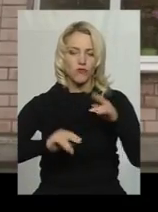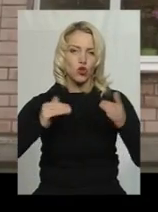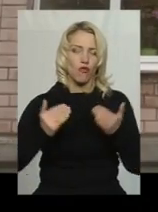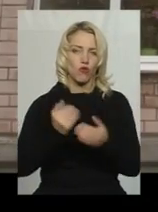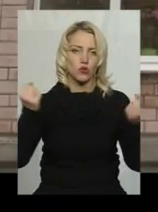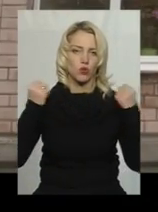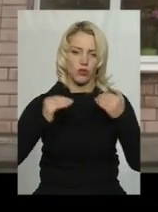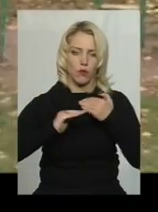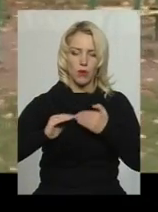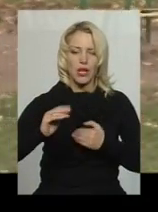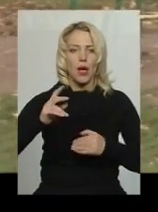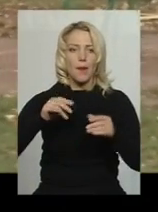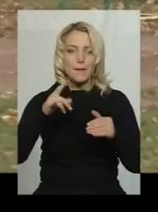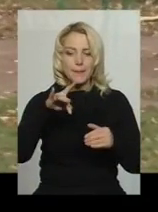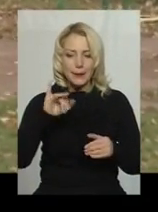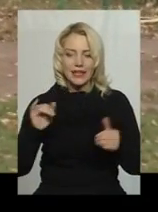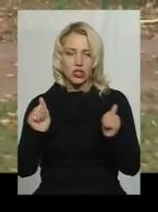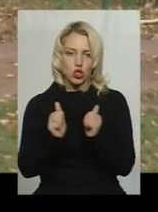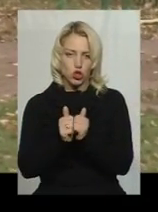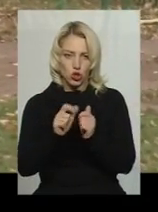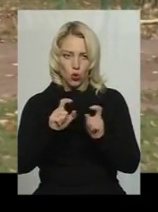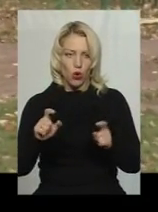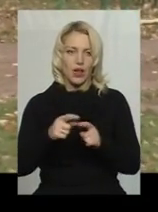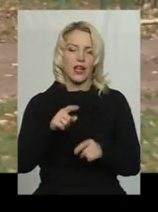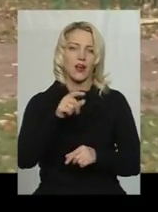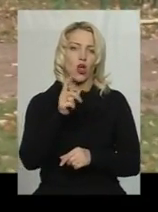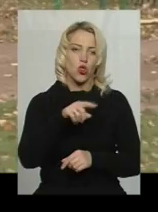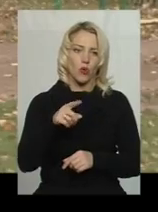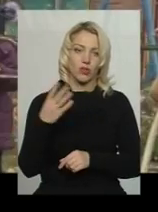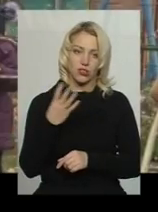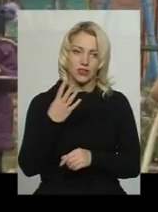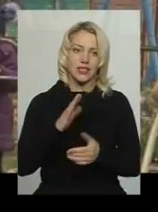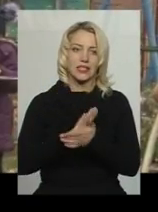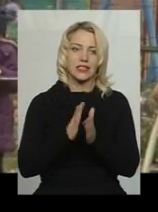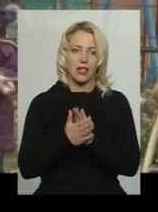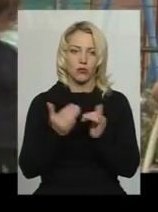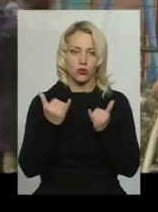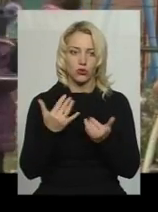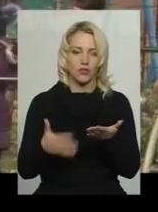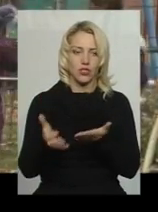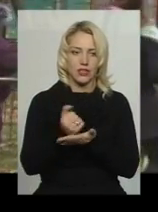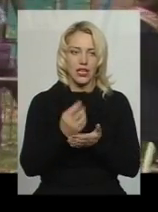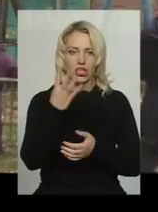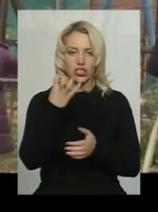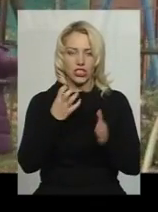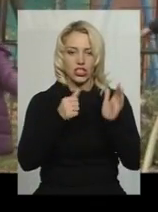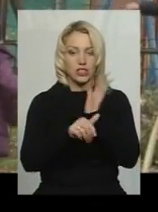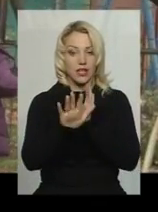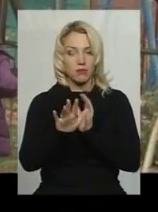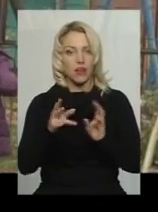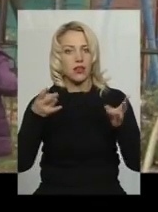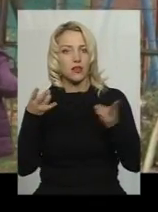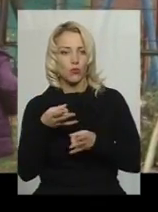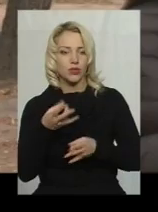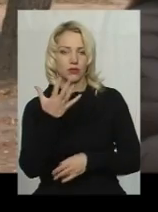школі Хмельницького НВК номер 4 залишили 17 днів. Станом на сьогодні вона зібрала 465 з необхідних 500